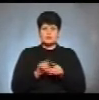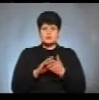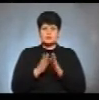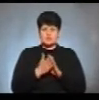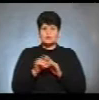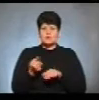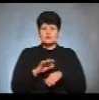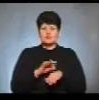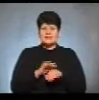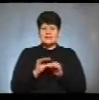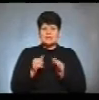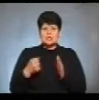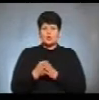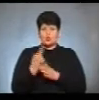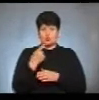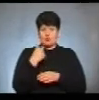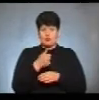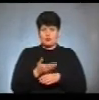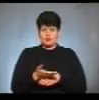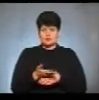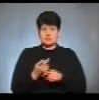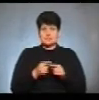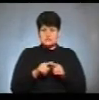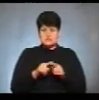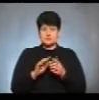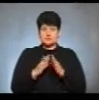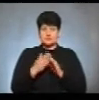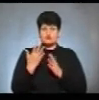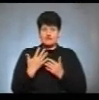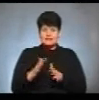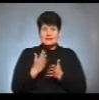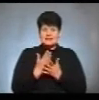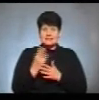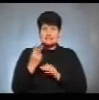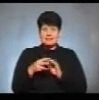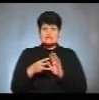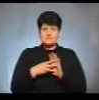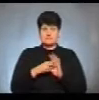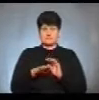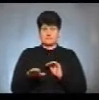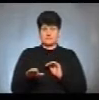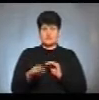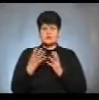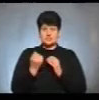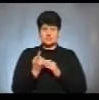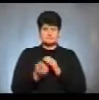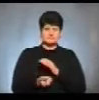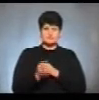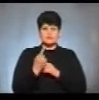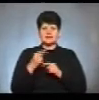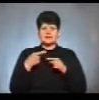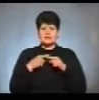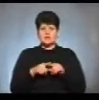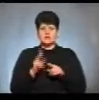хворіють діти до року. Таких ми вже на сьогоднішній день маємо 28. Ще один спалах кору зафіксували у технічному коледжі